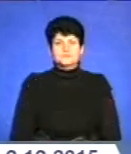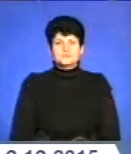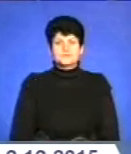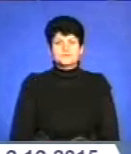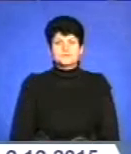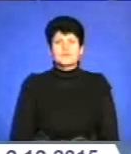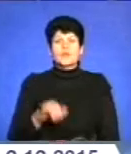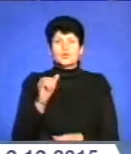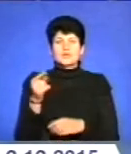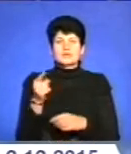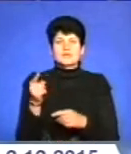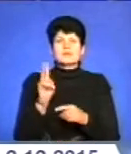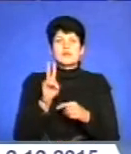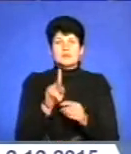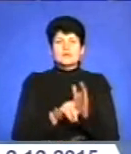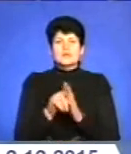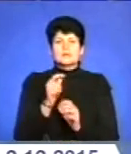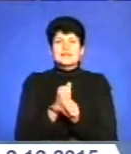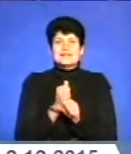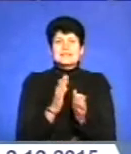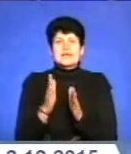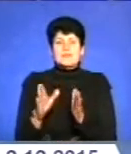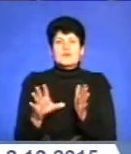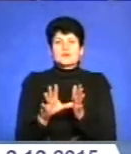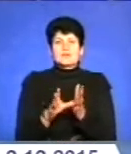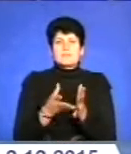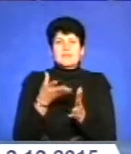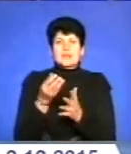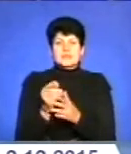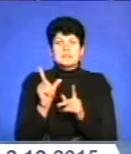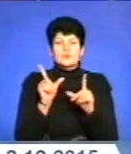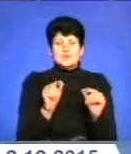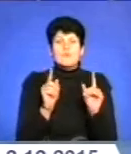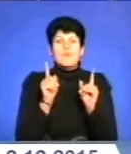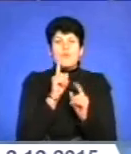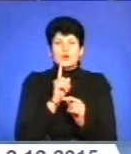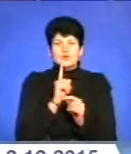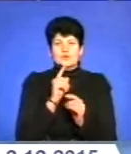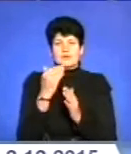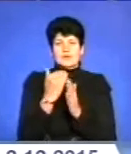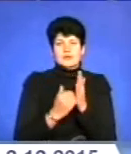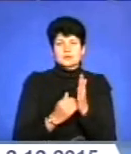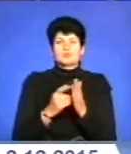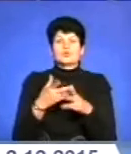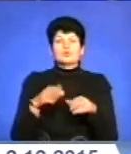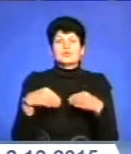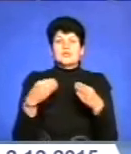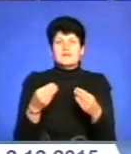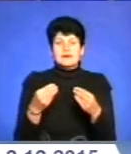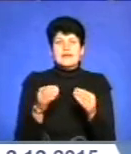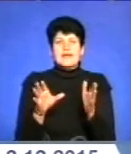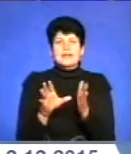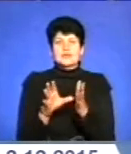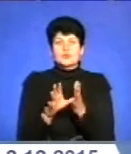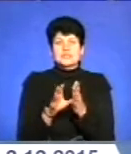У тернопільських тролейбусах запрацювала система електронної плати за проїзд. Поки що у тестовому режимі кондуктори видаватимуть пасажирам електронні